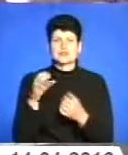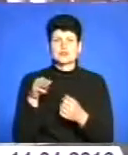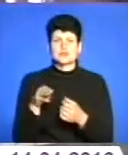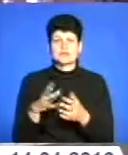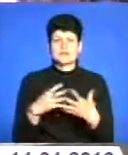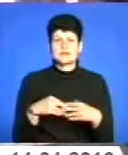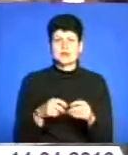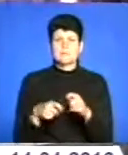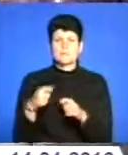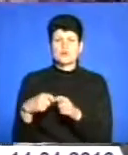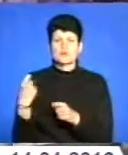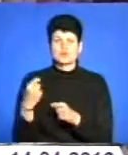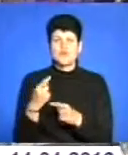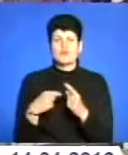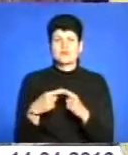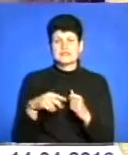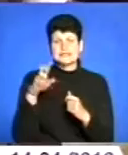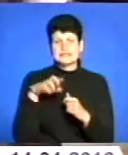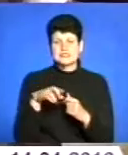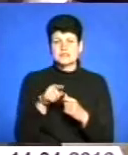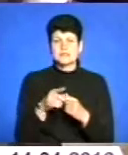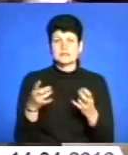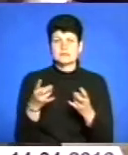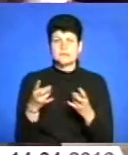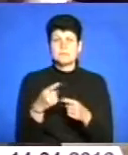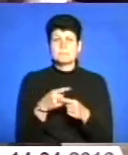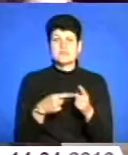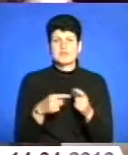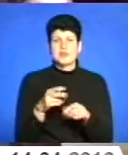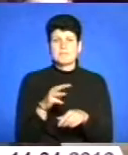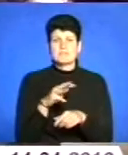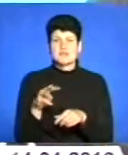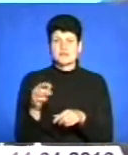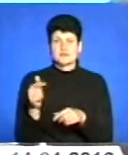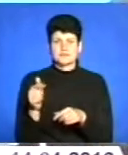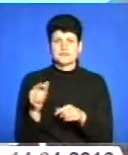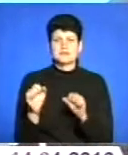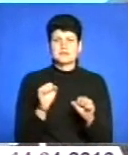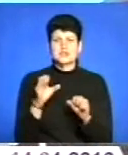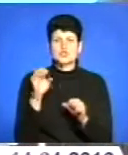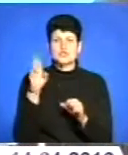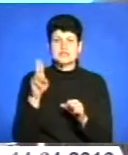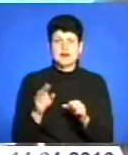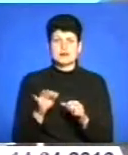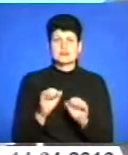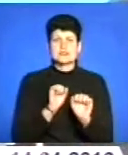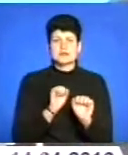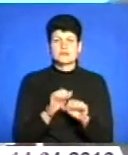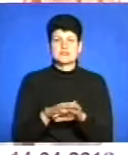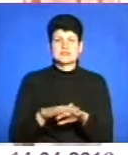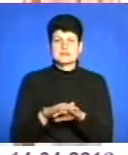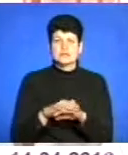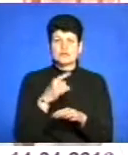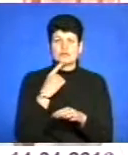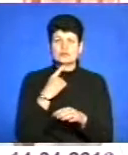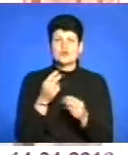-порушників. Повертати державі їм доведеться півмільйона гривень. В Департаменті соціального захисту населення вкотре нагадують, що